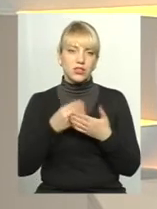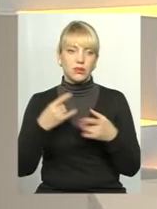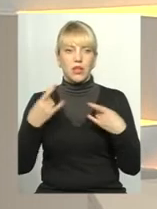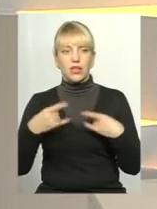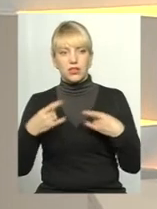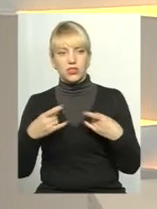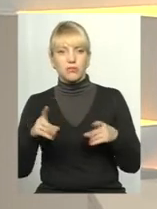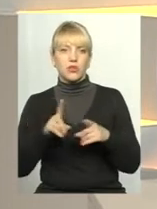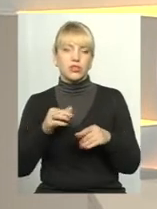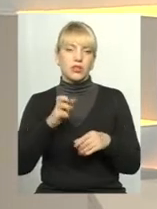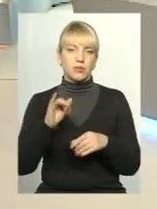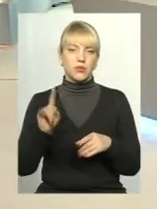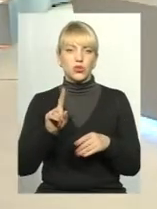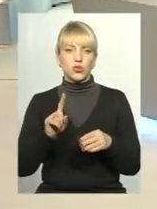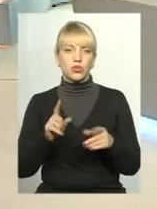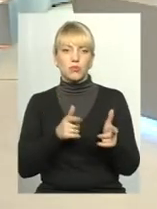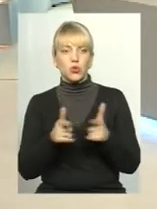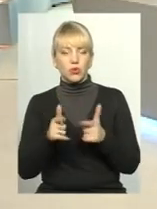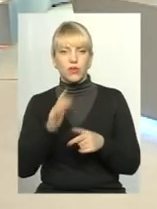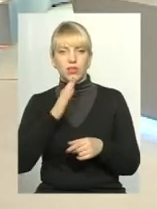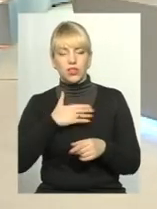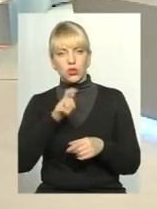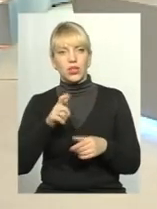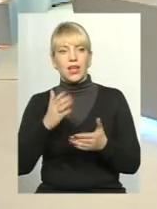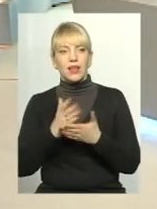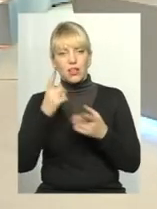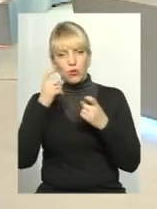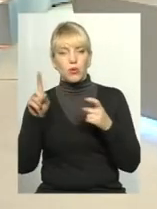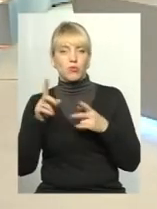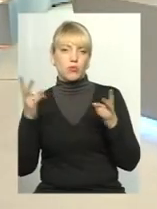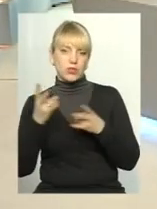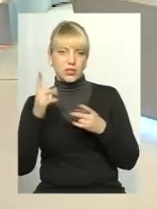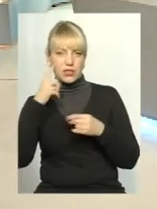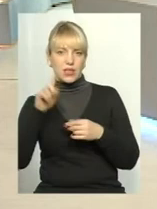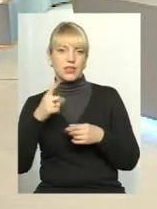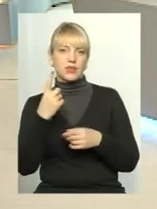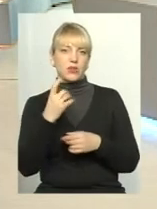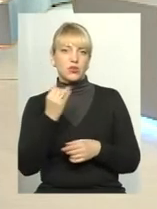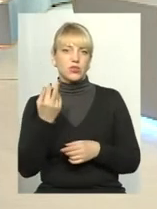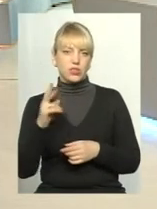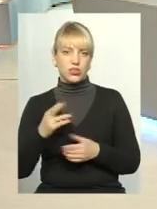до чогось їх підготувати, або є інформація, яку їм необхідно знати з 1 січня?